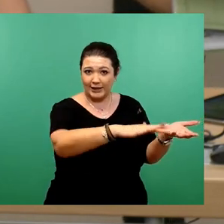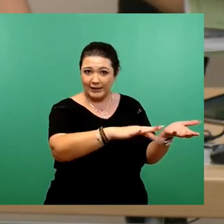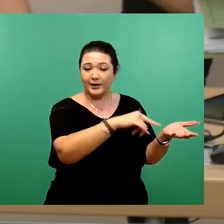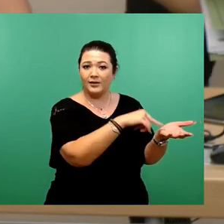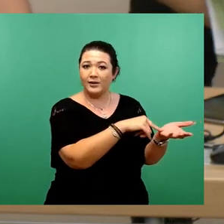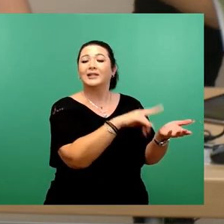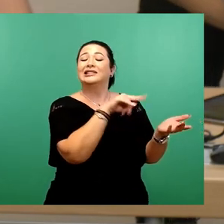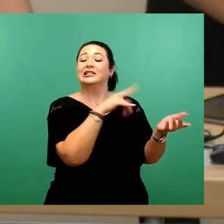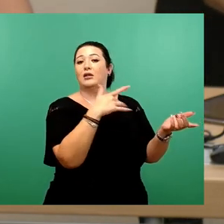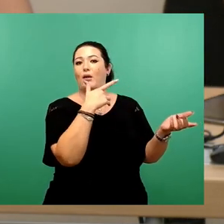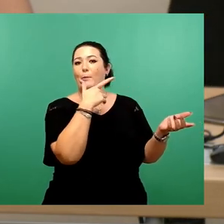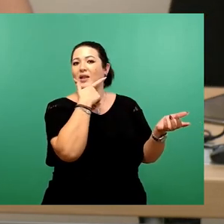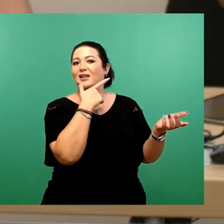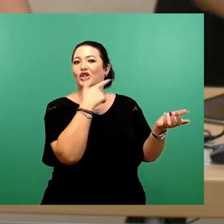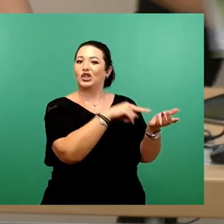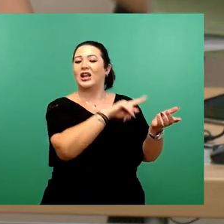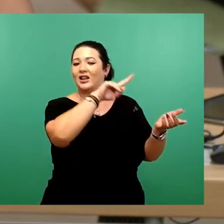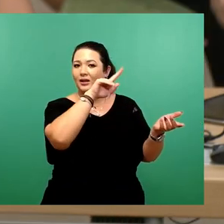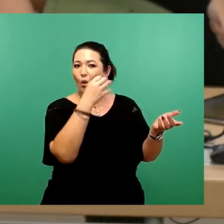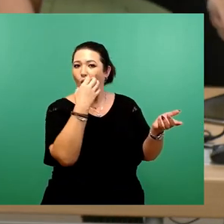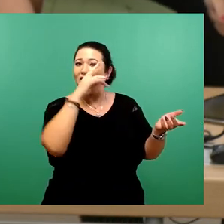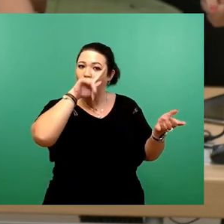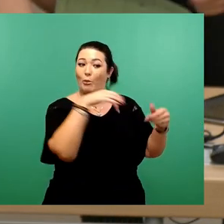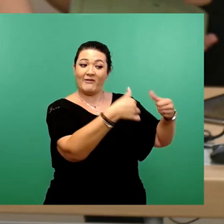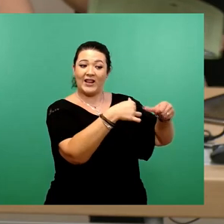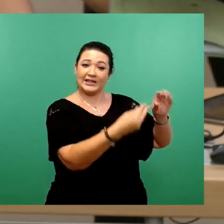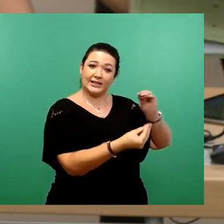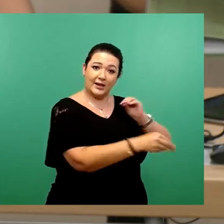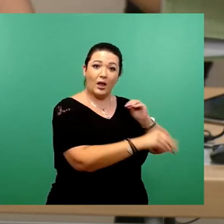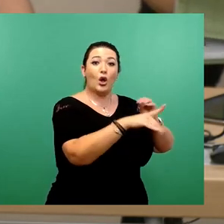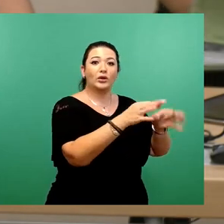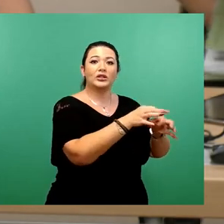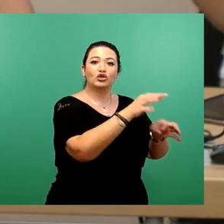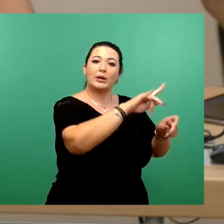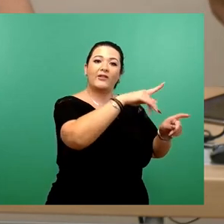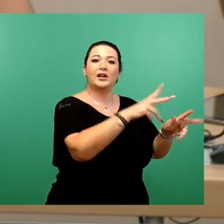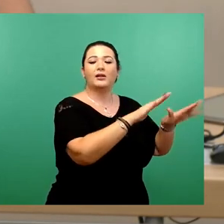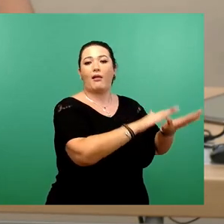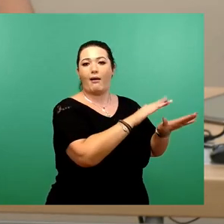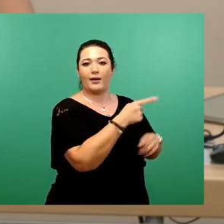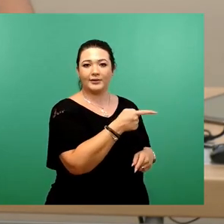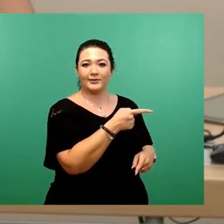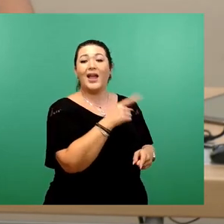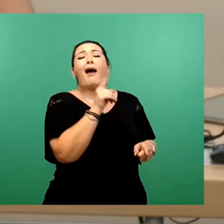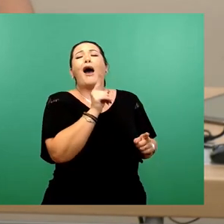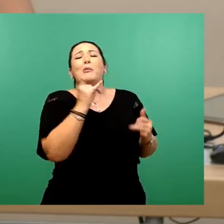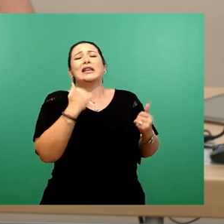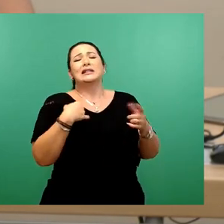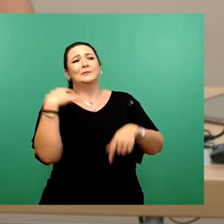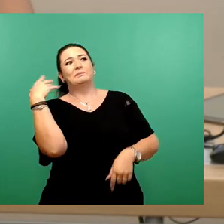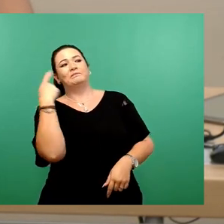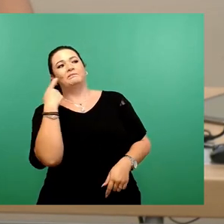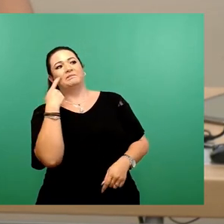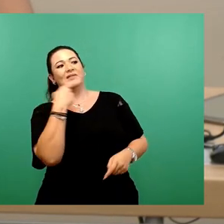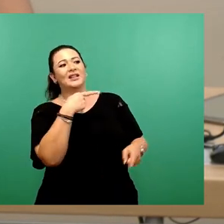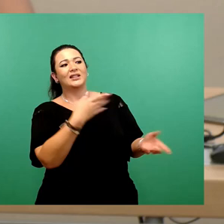diese britischen Rosen wieder zu pflanzen und dann auch die Stähle wieder einzulagern. Die Frage ist, wie kriegen wir sie beschafft? Das